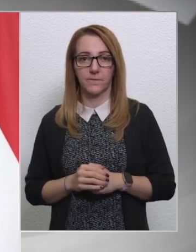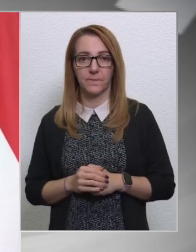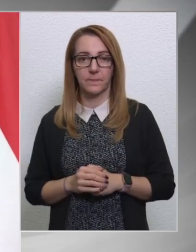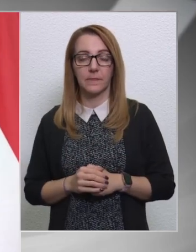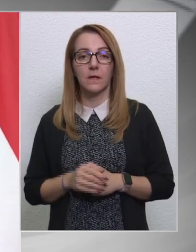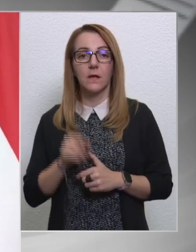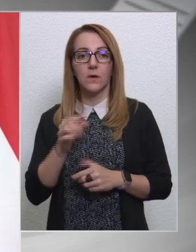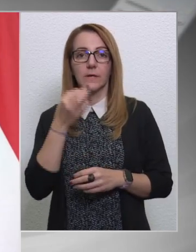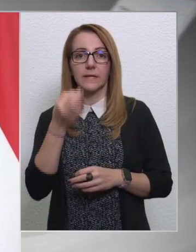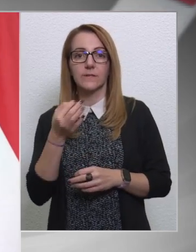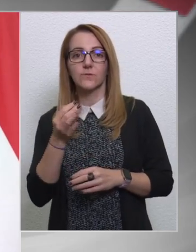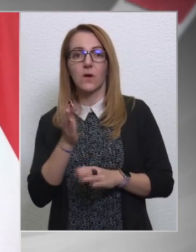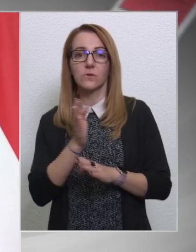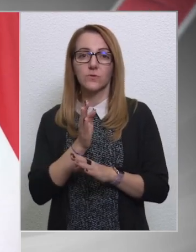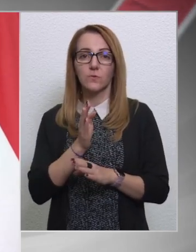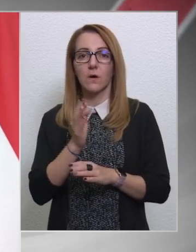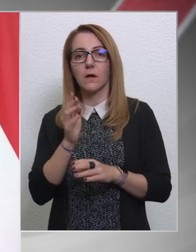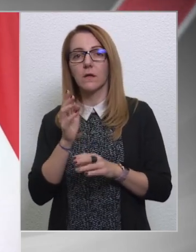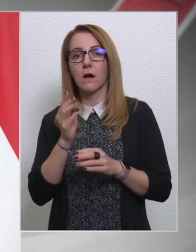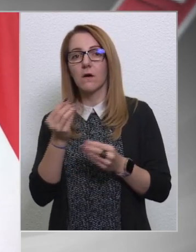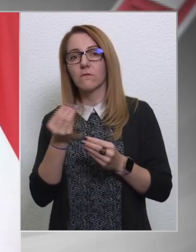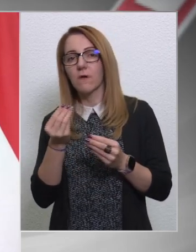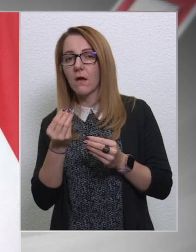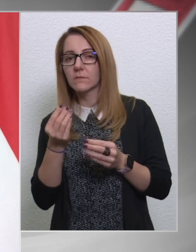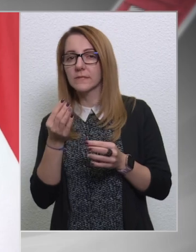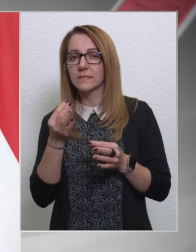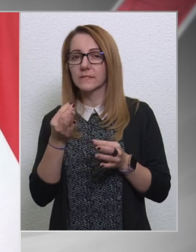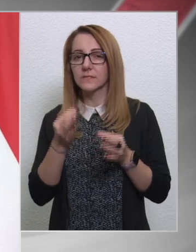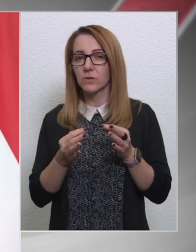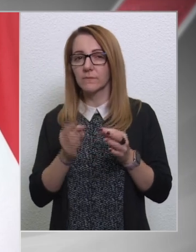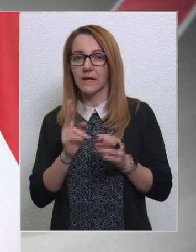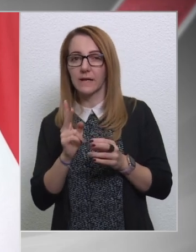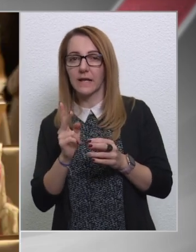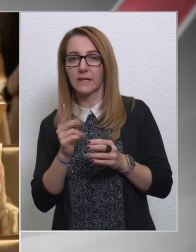Az önkérdése azt sugalja, hogy valamire csapdára kéne gyanakodnunk.